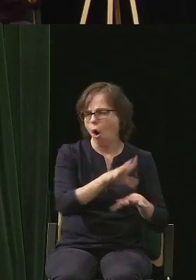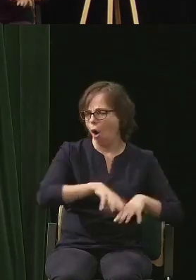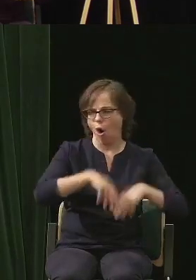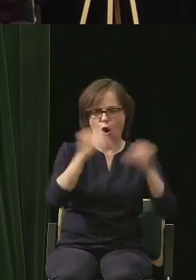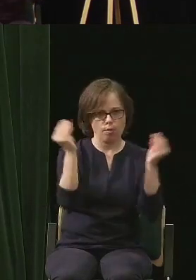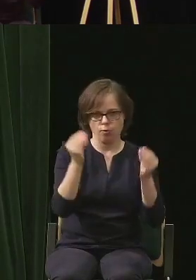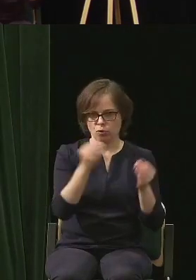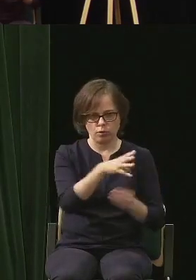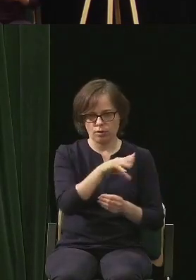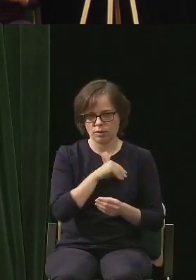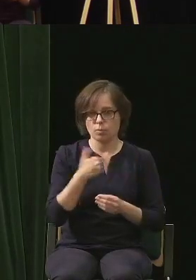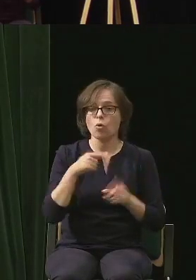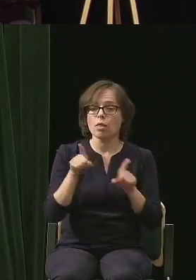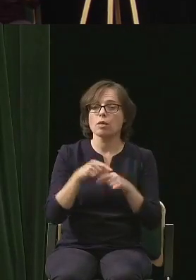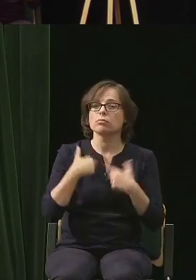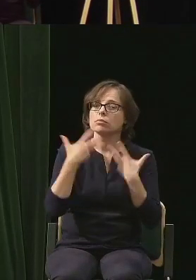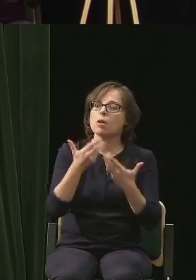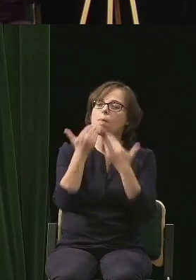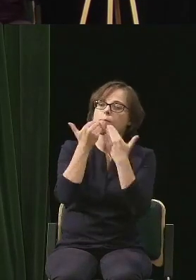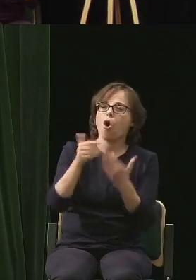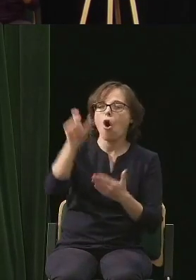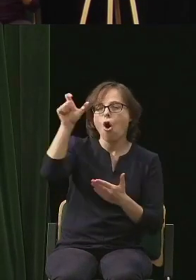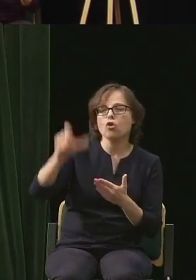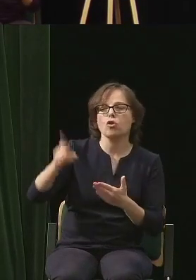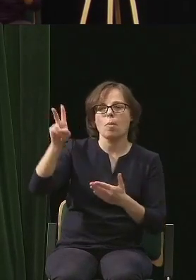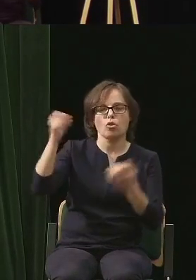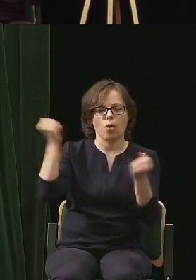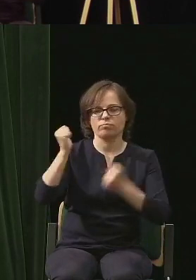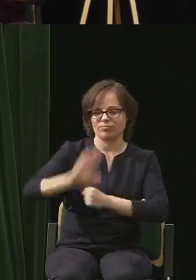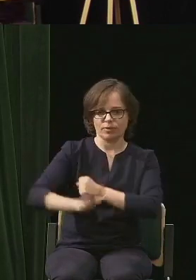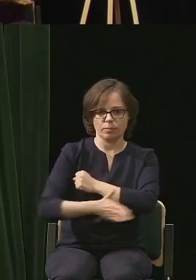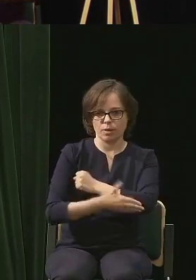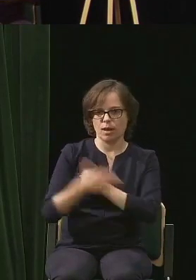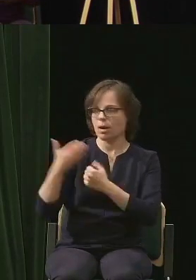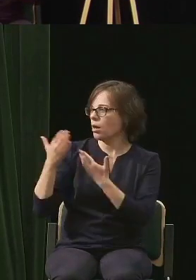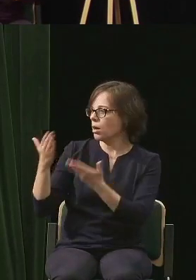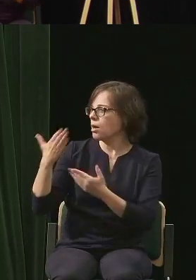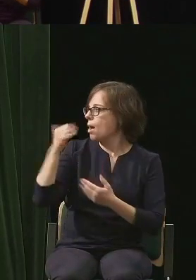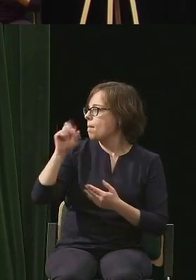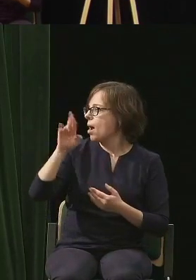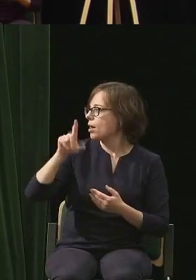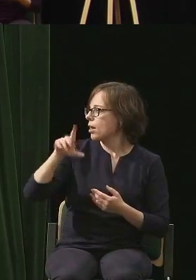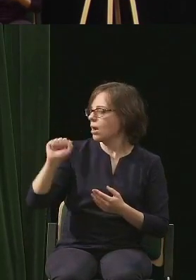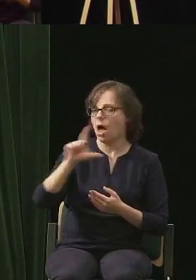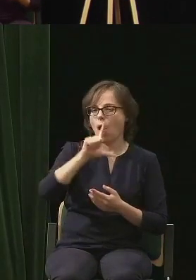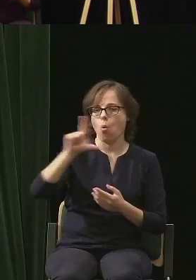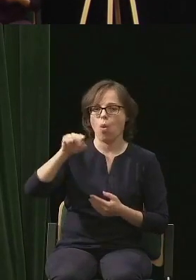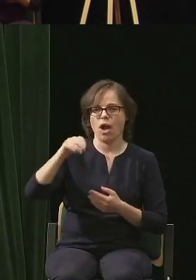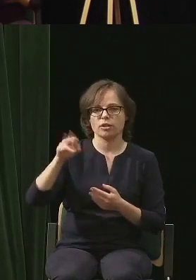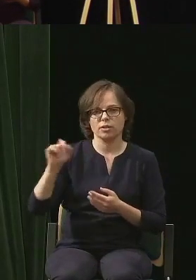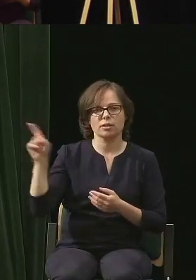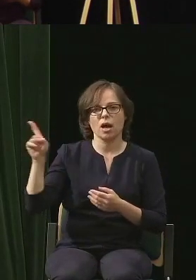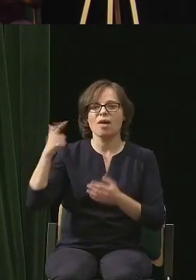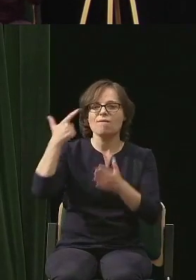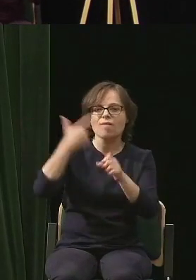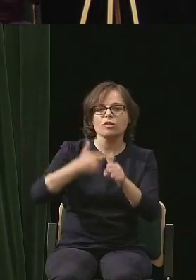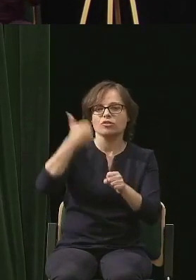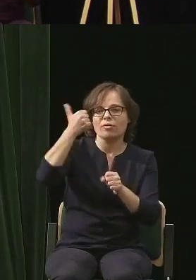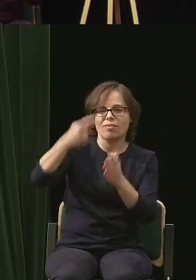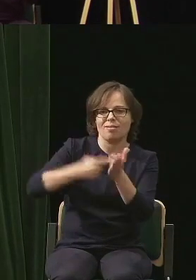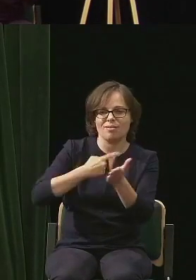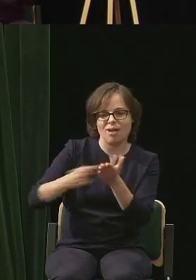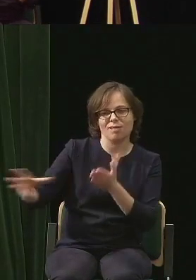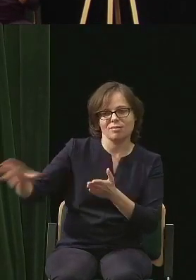podziękować osobie, która bardzo mnie wsparła, Mareli Łukasińskiej, która 21 razy, Marelko,